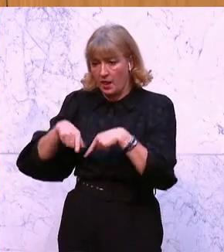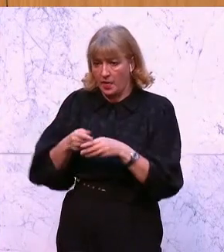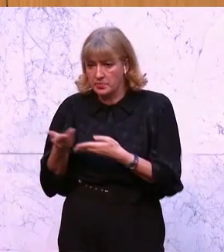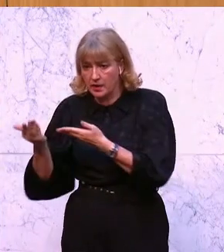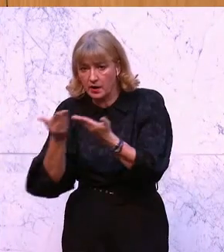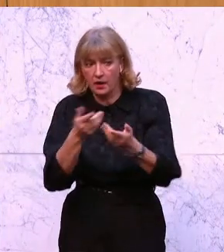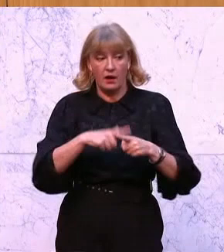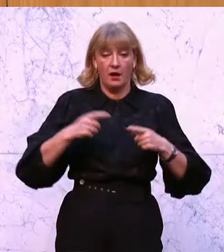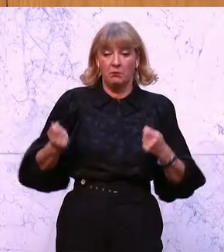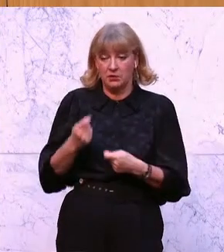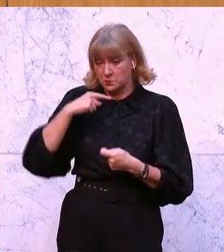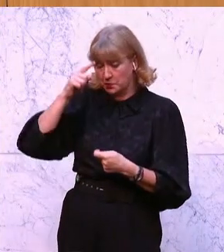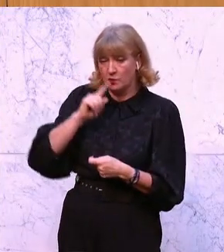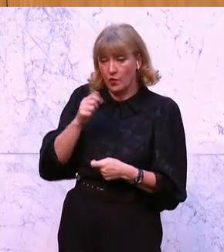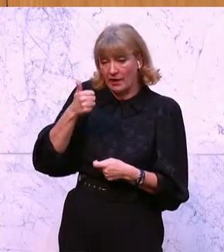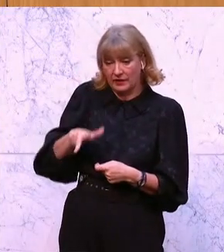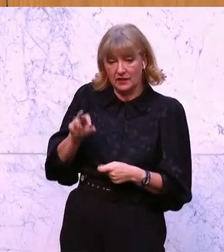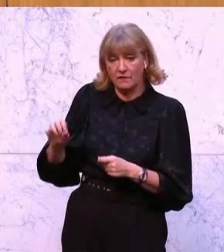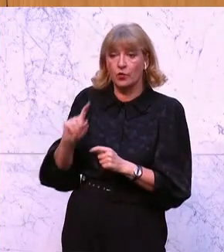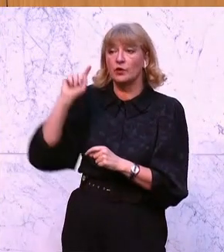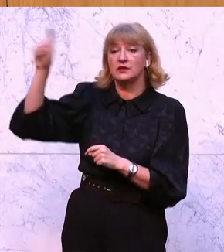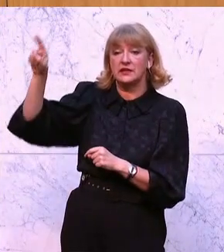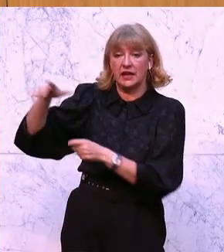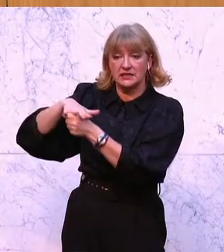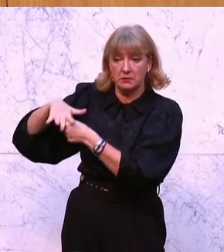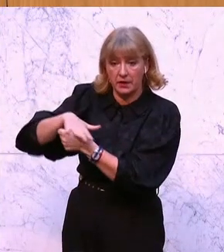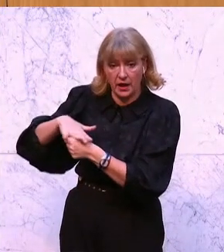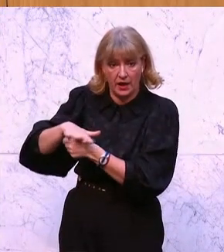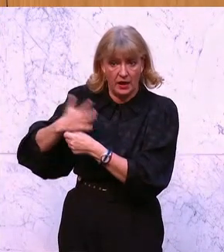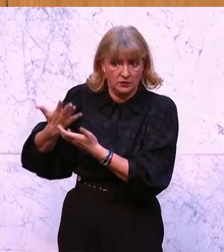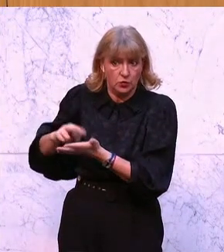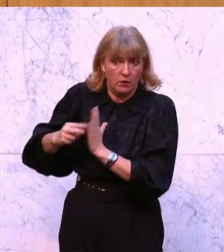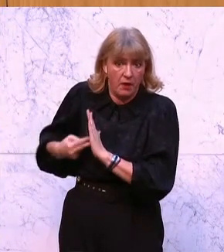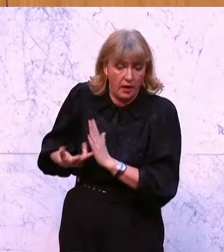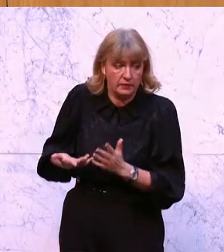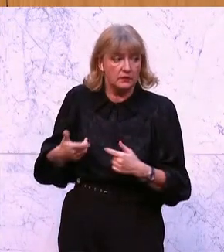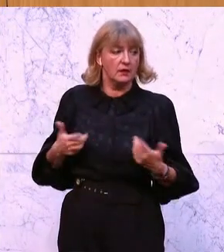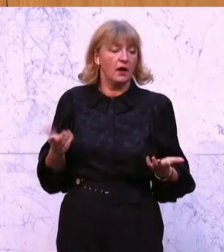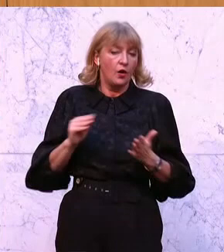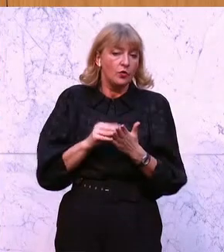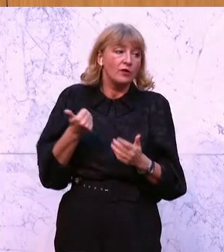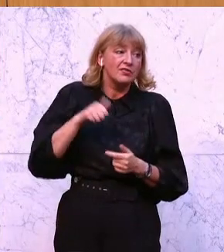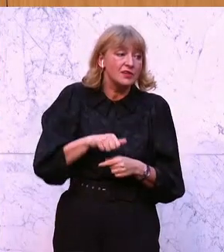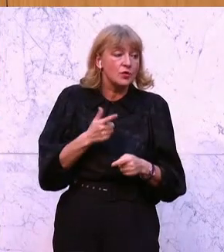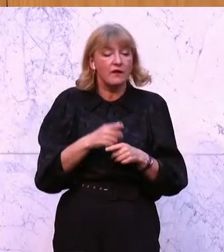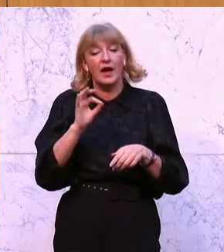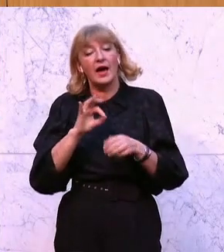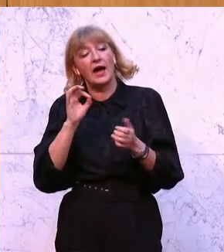für den Betrieb der Spitäler. Nur ein Drittel ist für den niedergelassenen Bereich vorgesehen. Und als kleines Bonbon am Rande für die